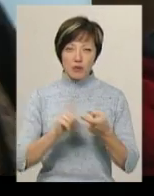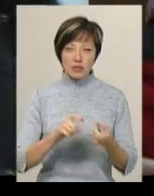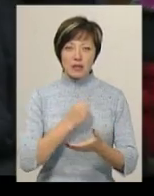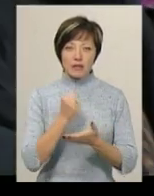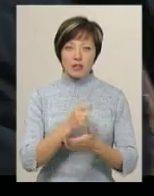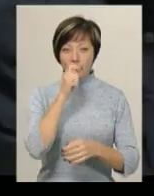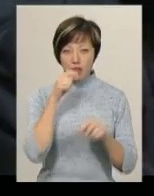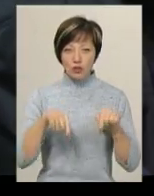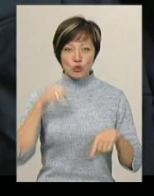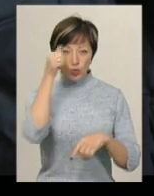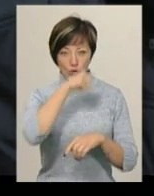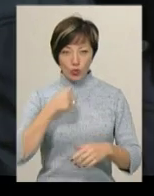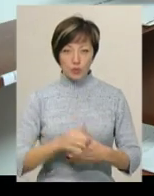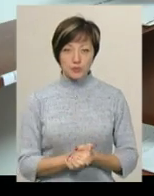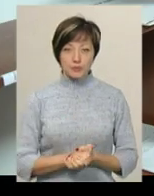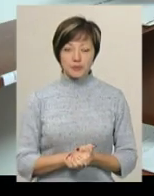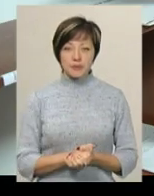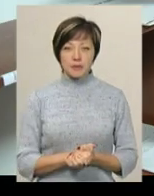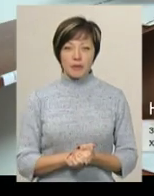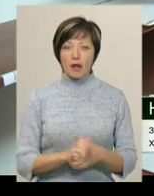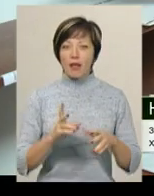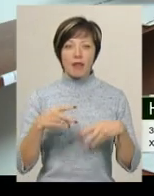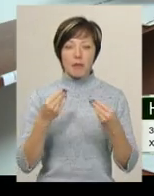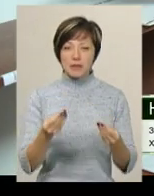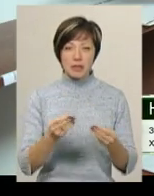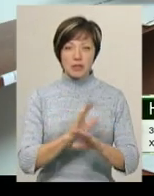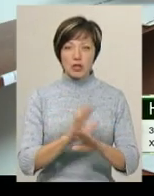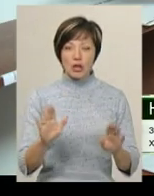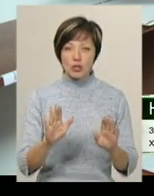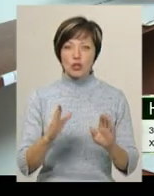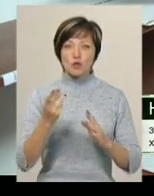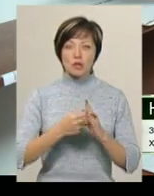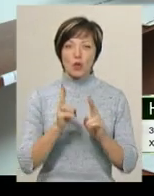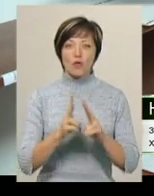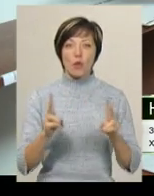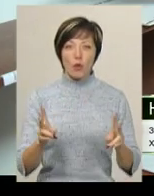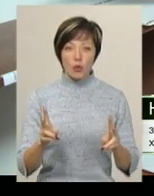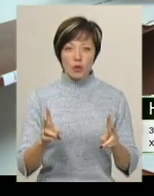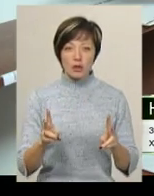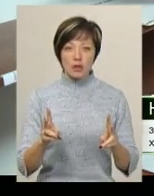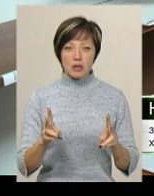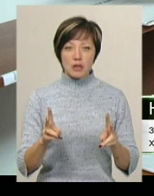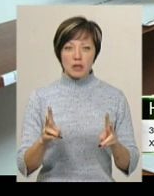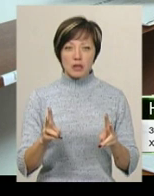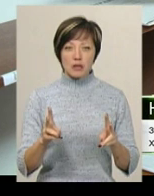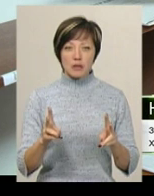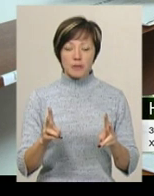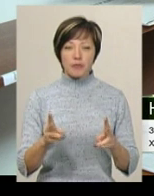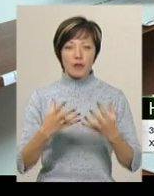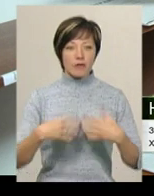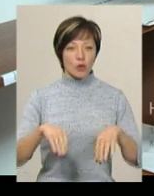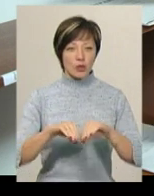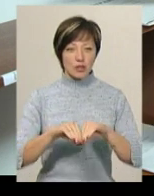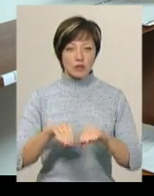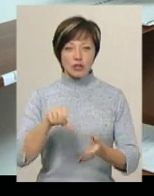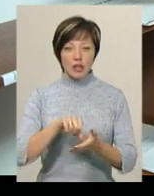затверджені квітні цього року. Не призначається субсидія тим, в кого в родині,